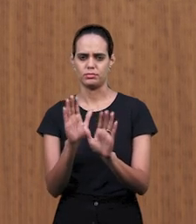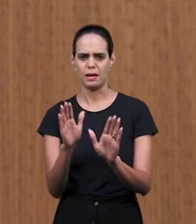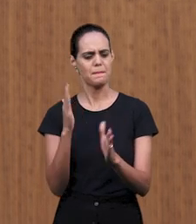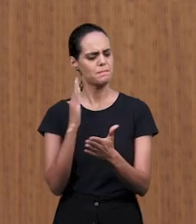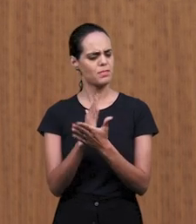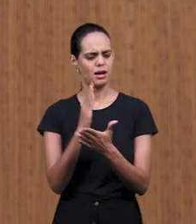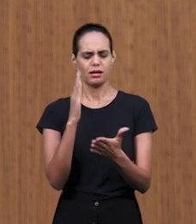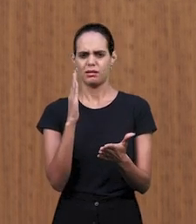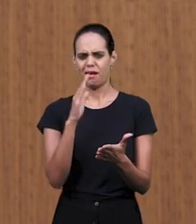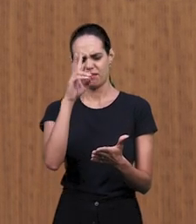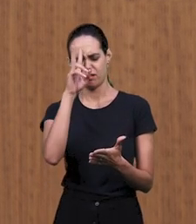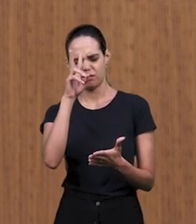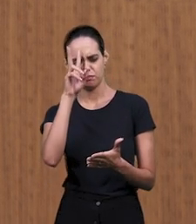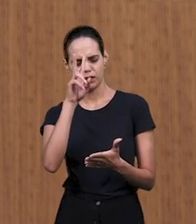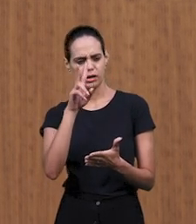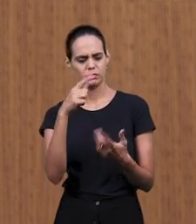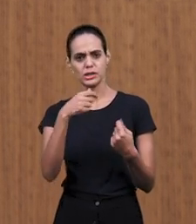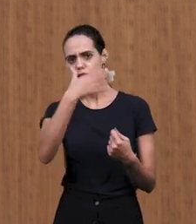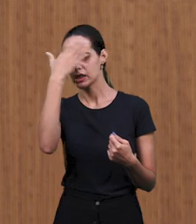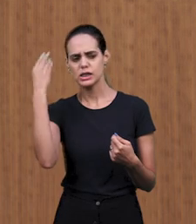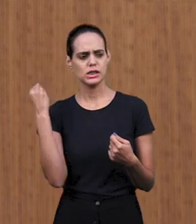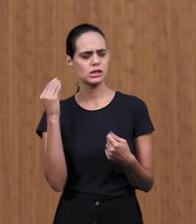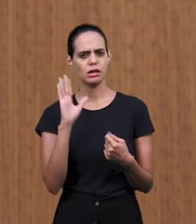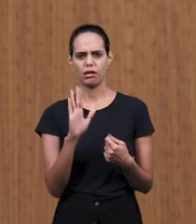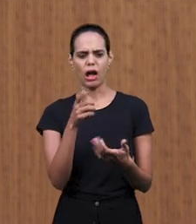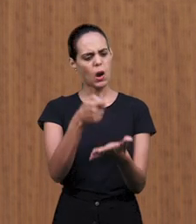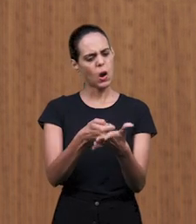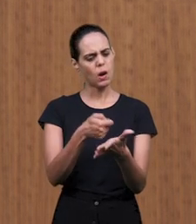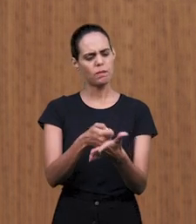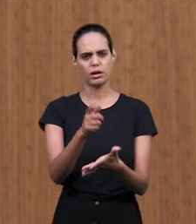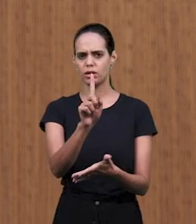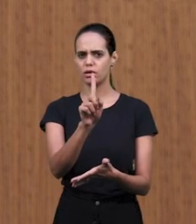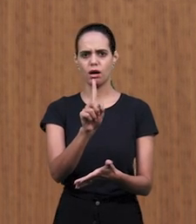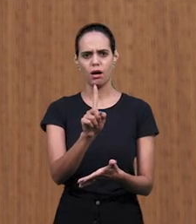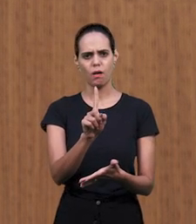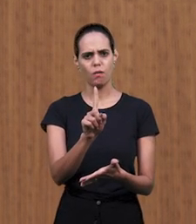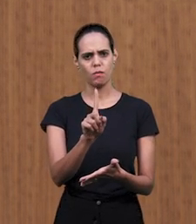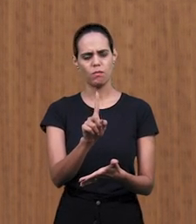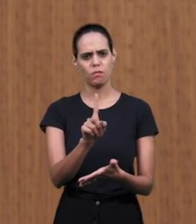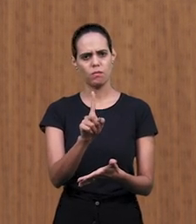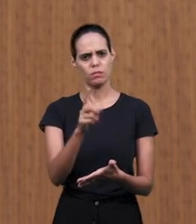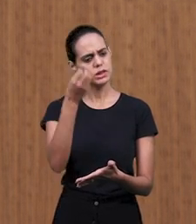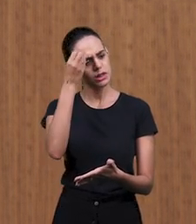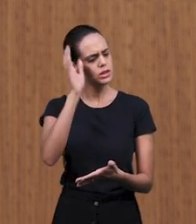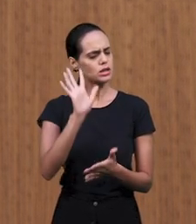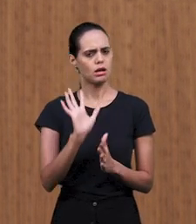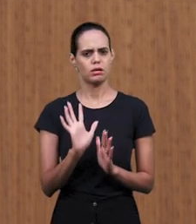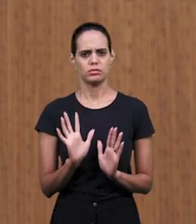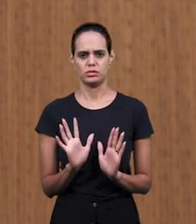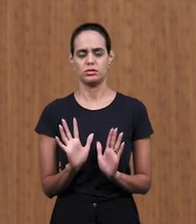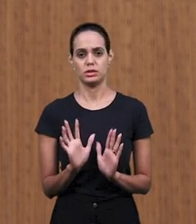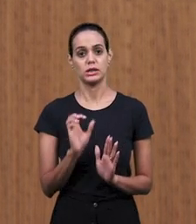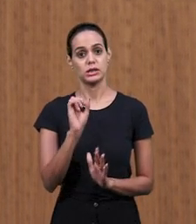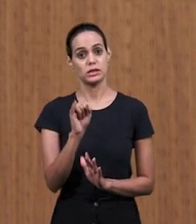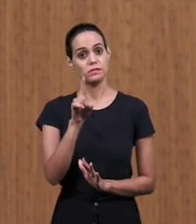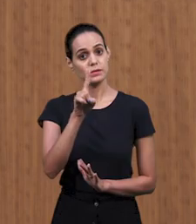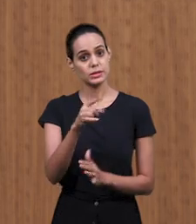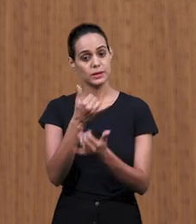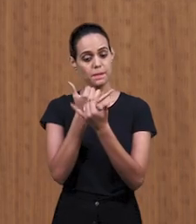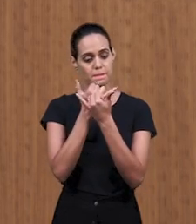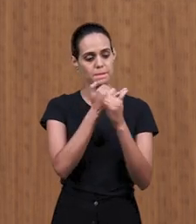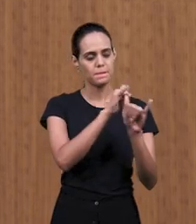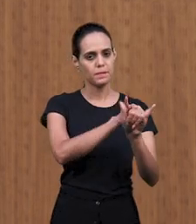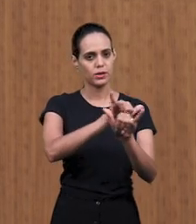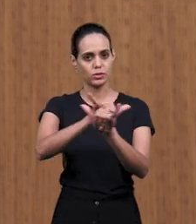спрашивать человека. Если вы простите людям при грешении, то и Отец ваш